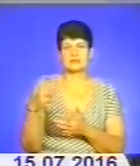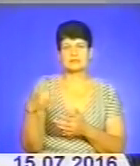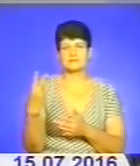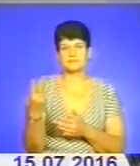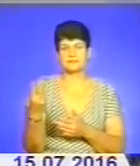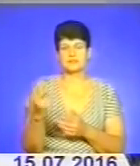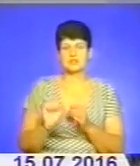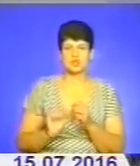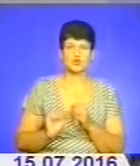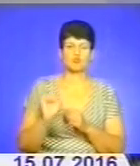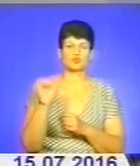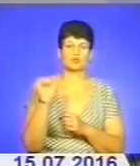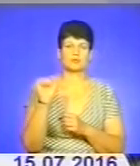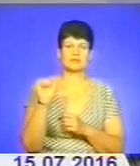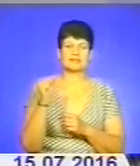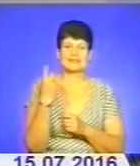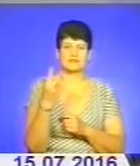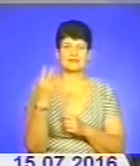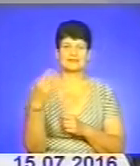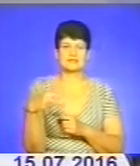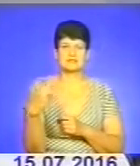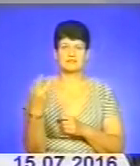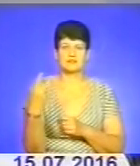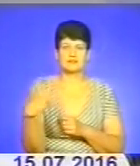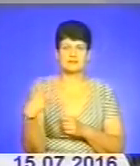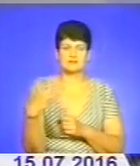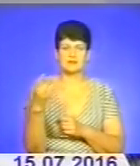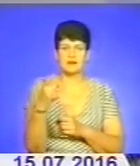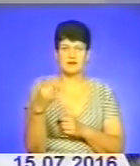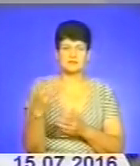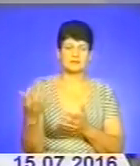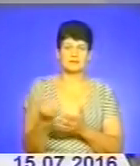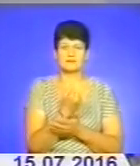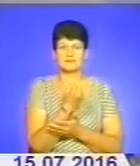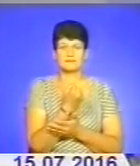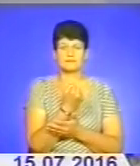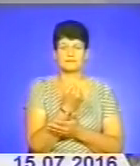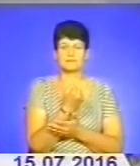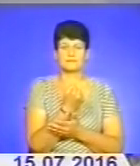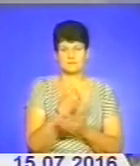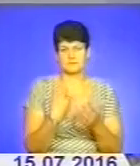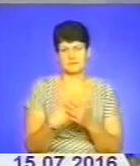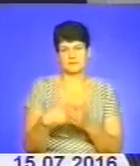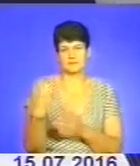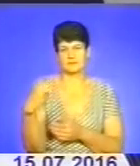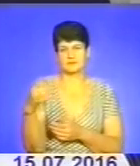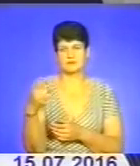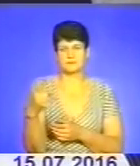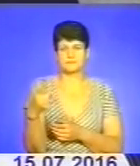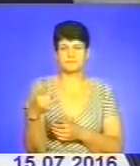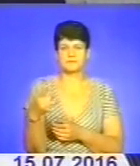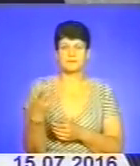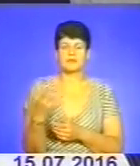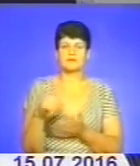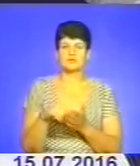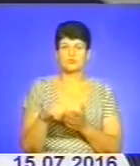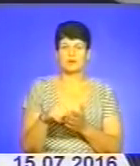штовхнув в 32 кілограми 20 разів і вирвав по теж 20 разів. В двому циклу виступаєш